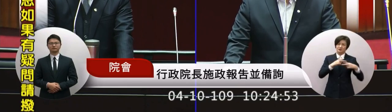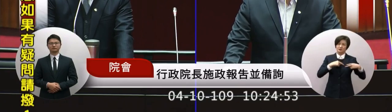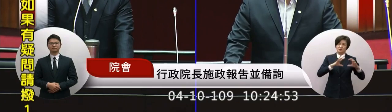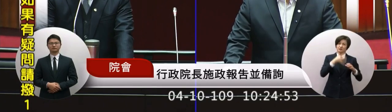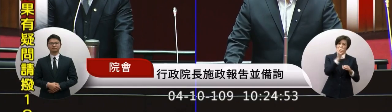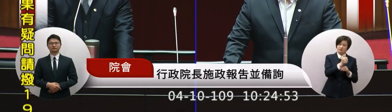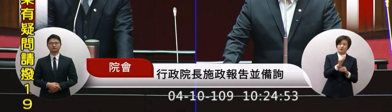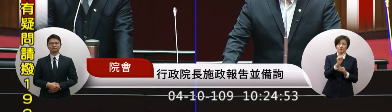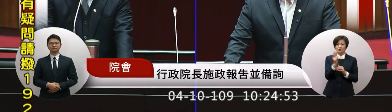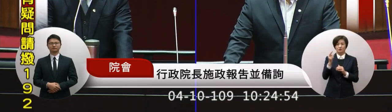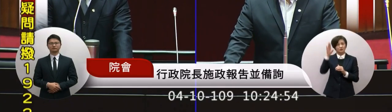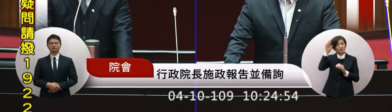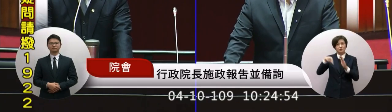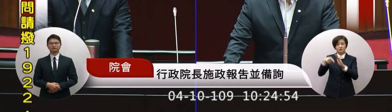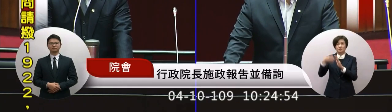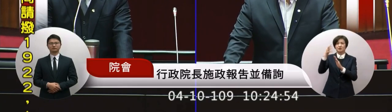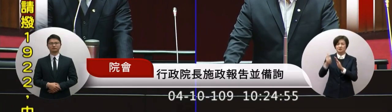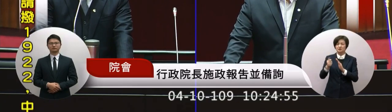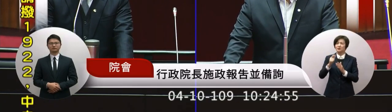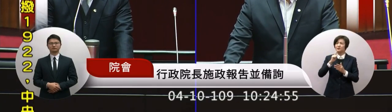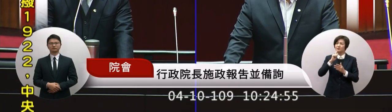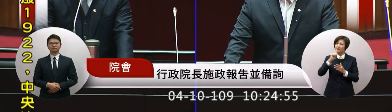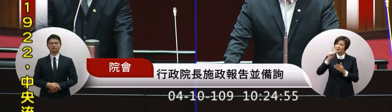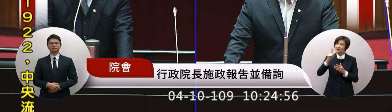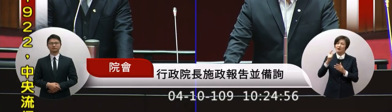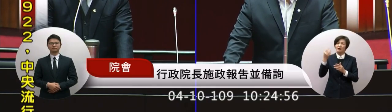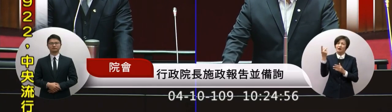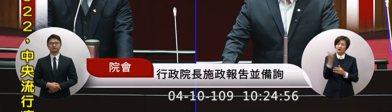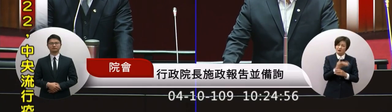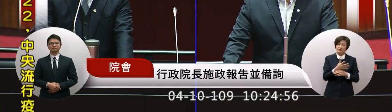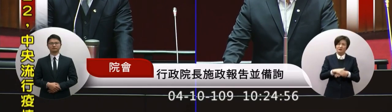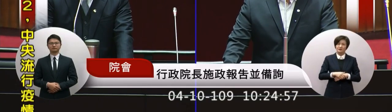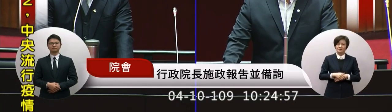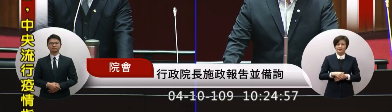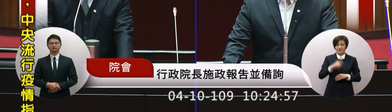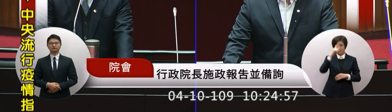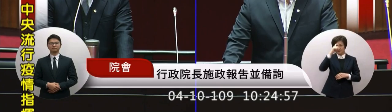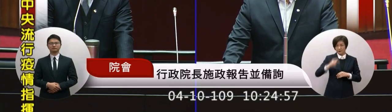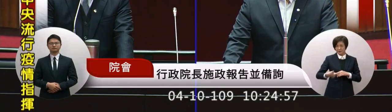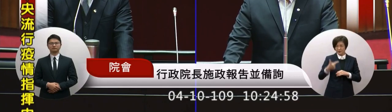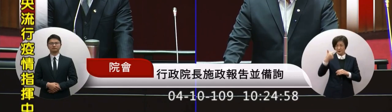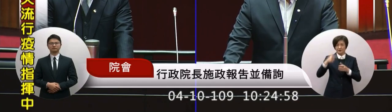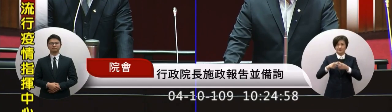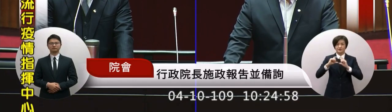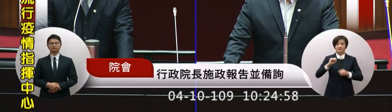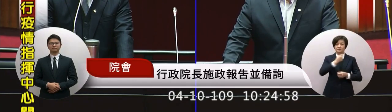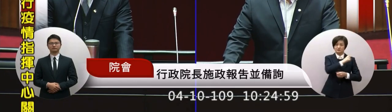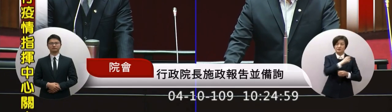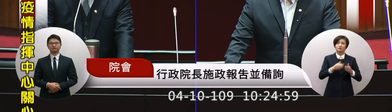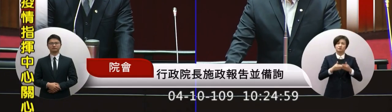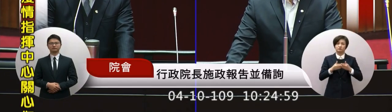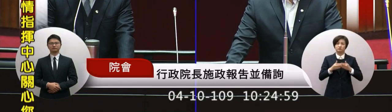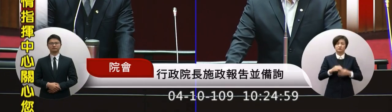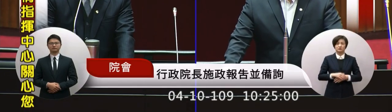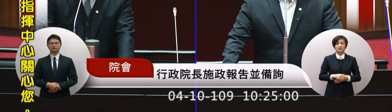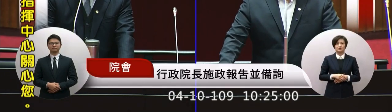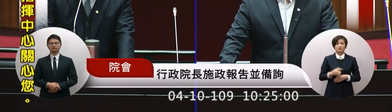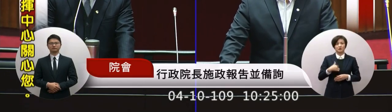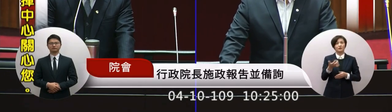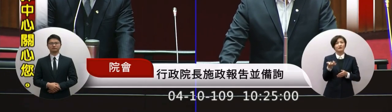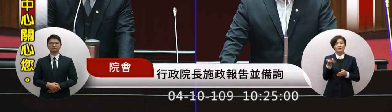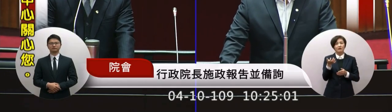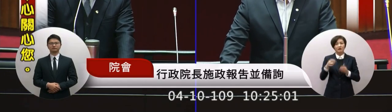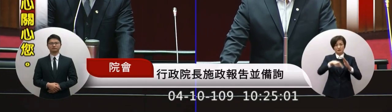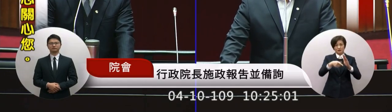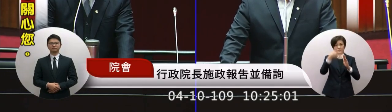跟我想跟院長也有來做陳情希望說趕快讓他們回來所以我剛才是跟院長